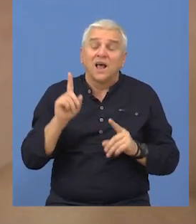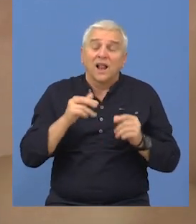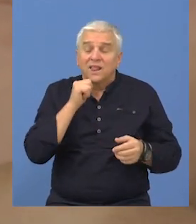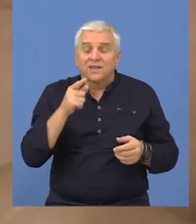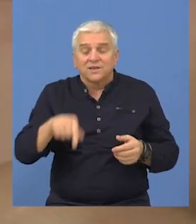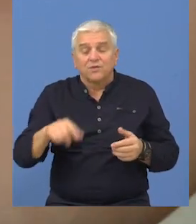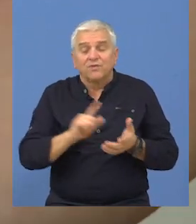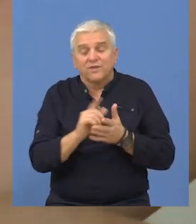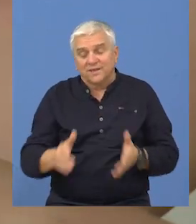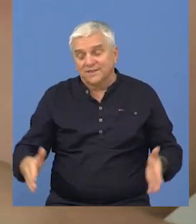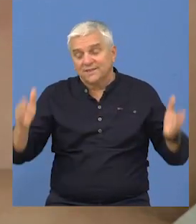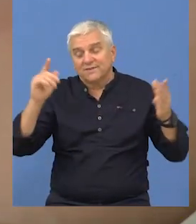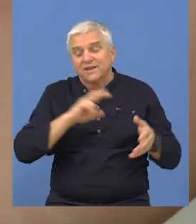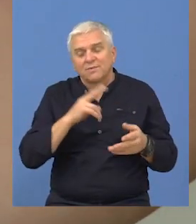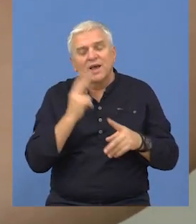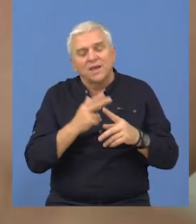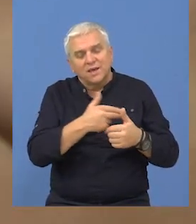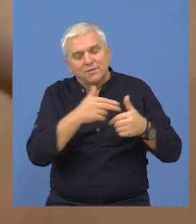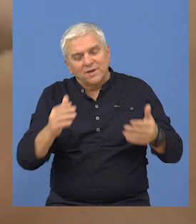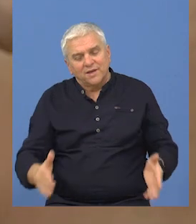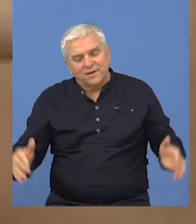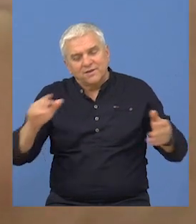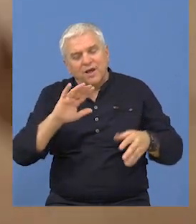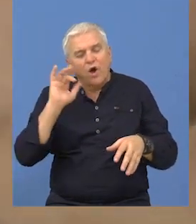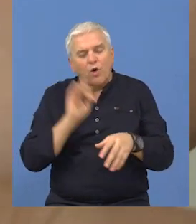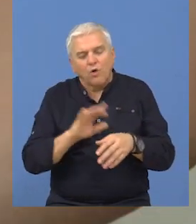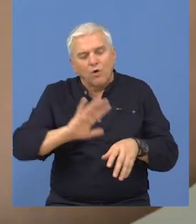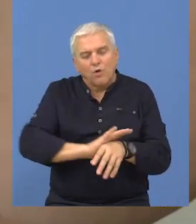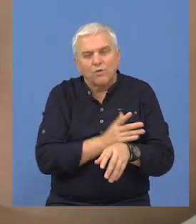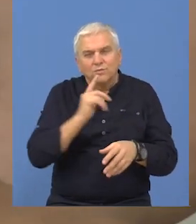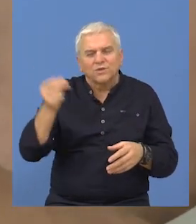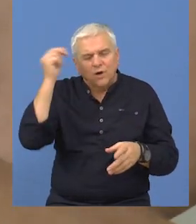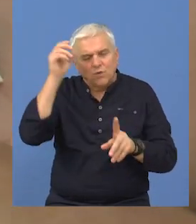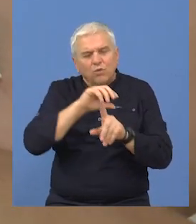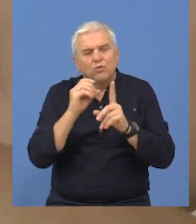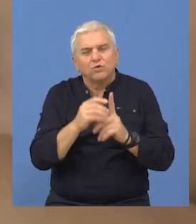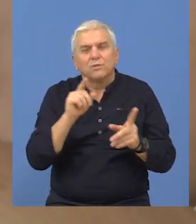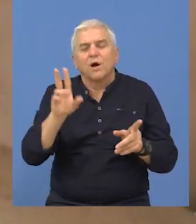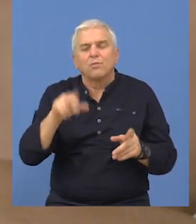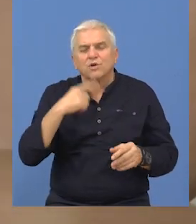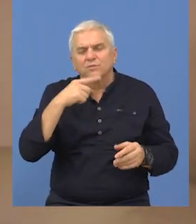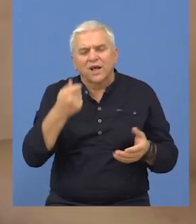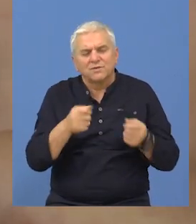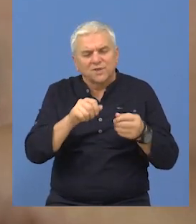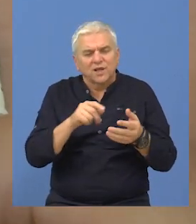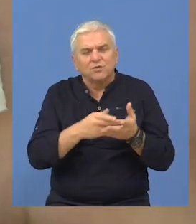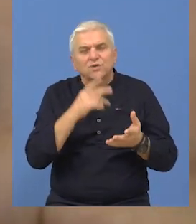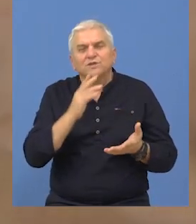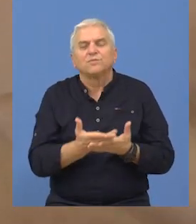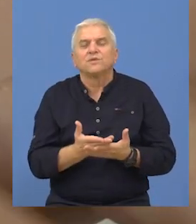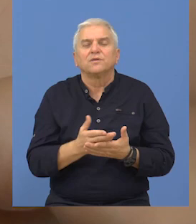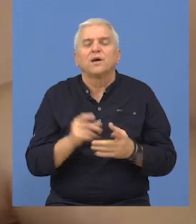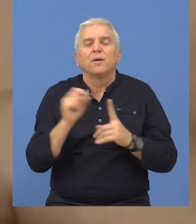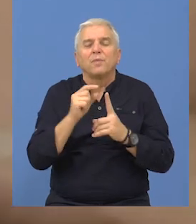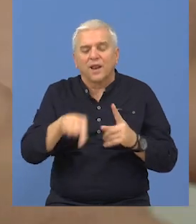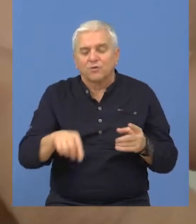dakle, arheolozi dodeljuju određene nazive skodo nekim zajedničkim osobinama, tim kulturama, pa tako možemo da zaključimo da